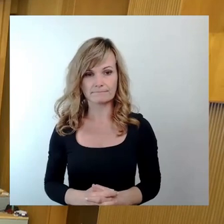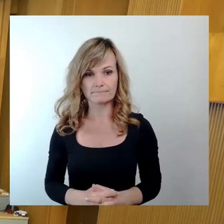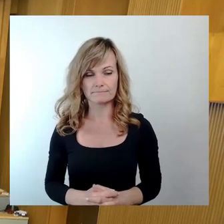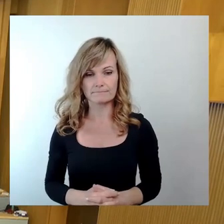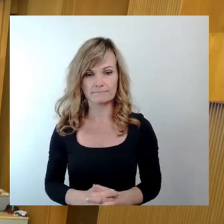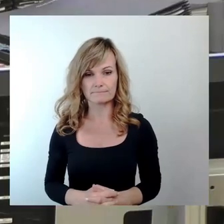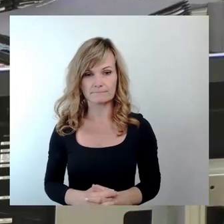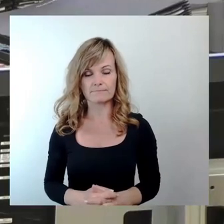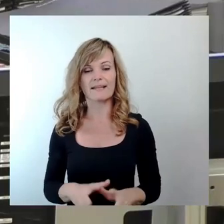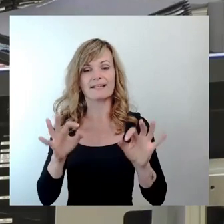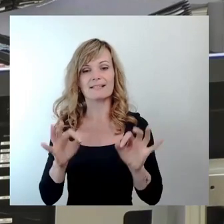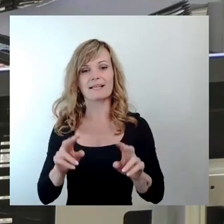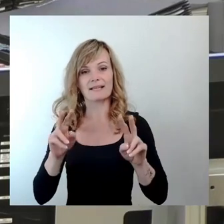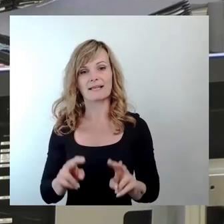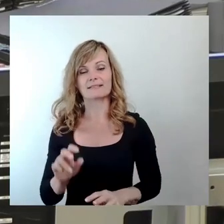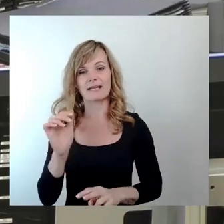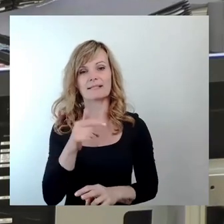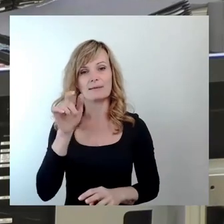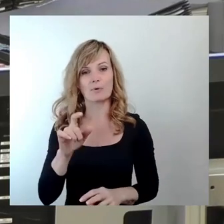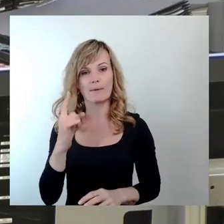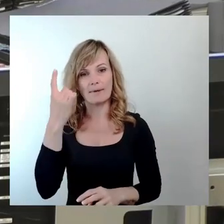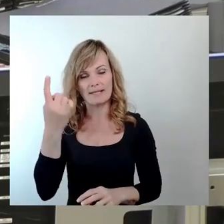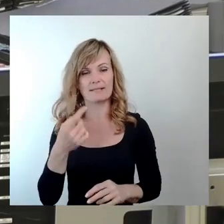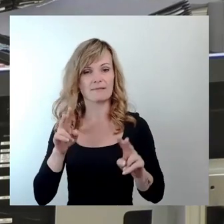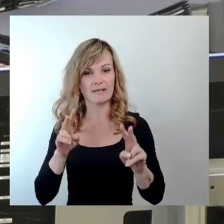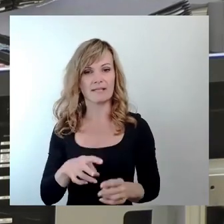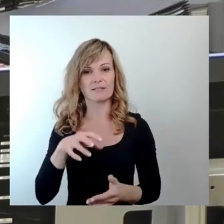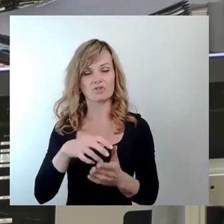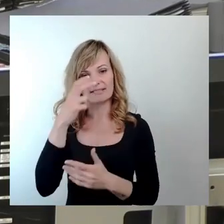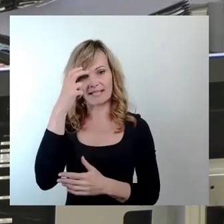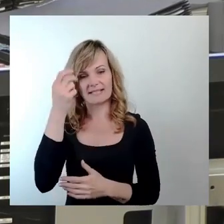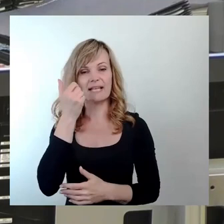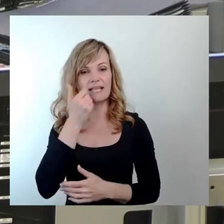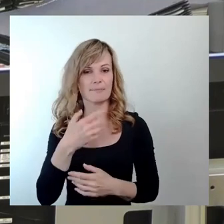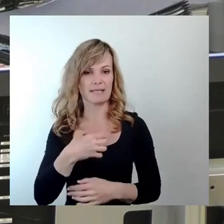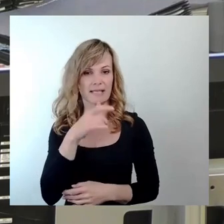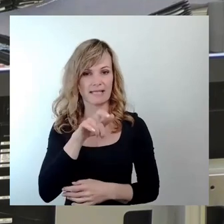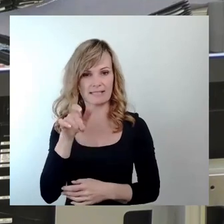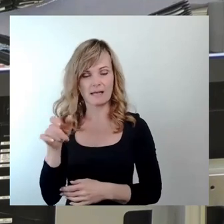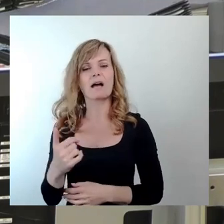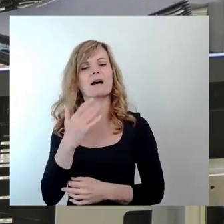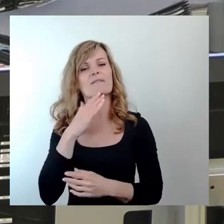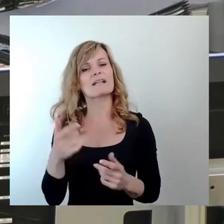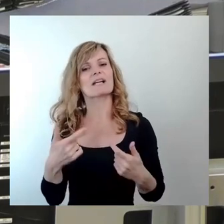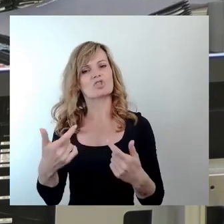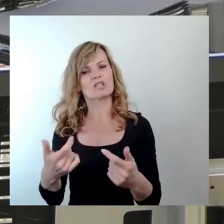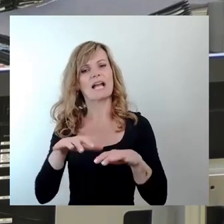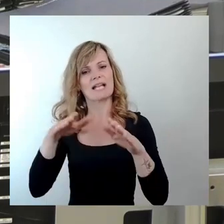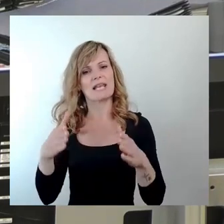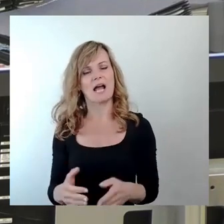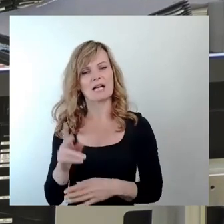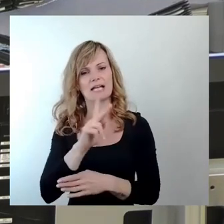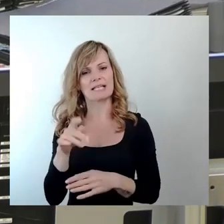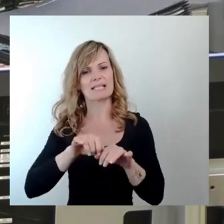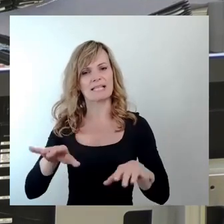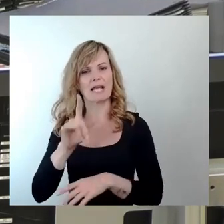Sehr geehrter Herr Bürgermeister, verehrte Stadträte, liebe Dresdner. Die Wasserskianlage am Kiessee Leuben stellt mittlerweile eine sportliche Institution